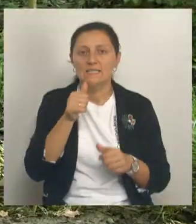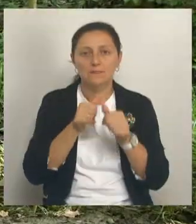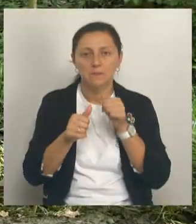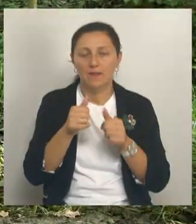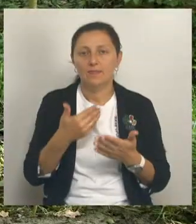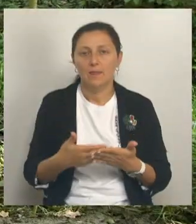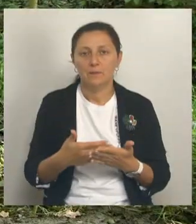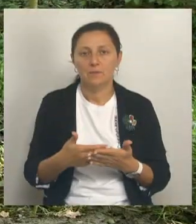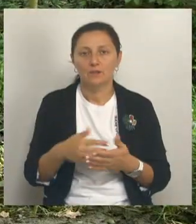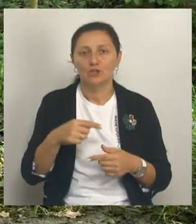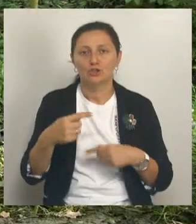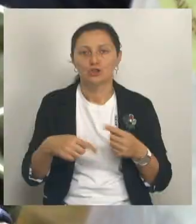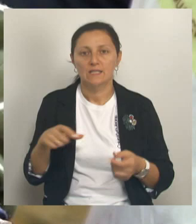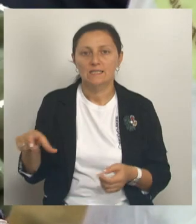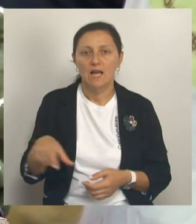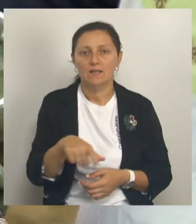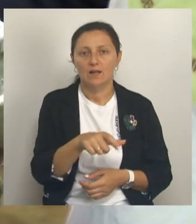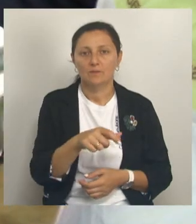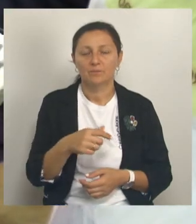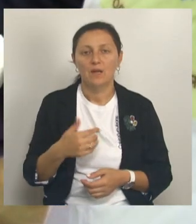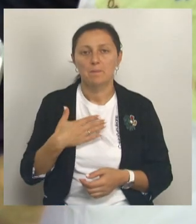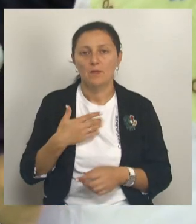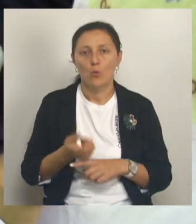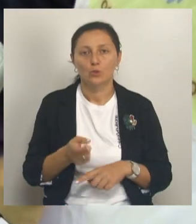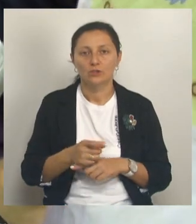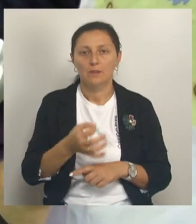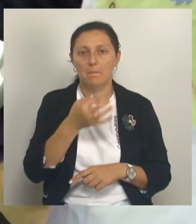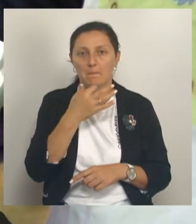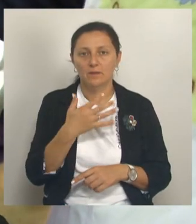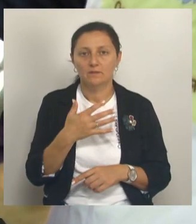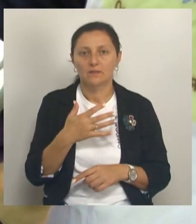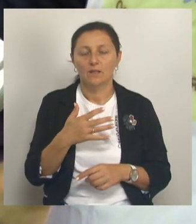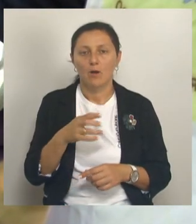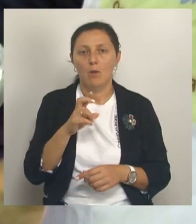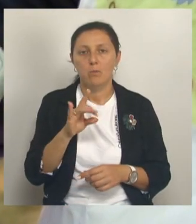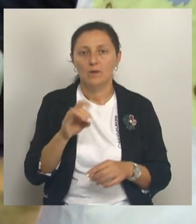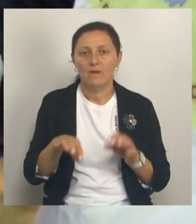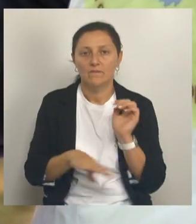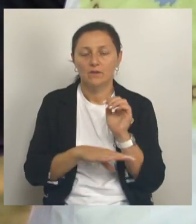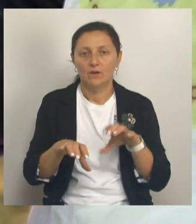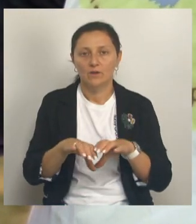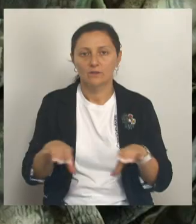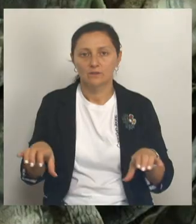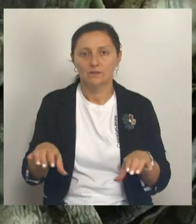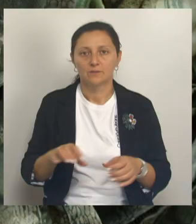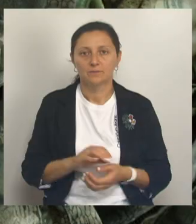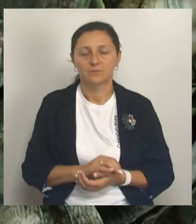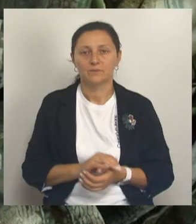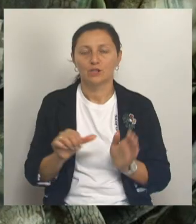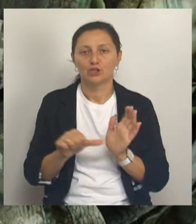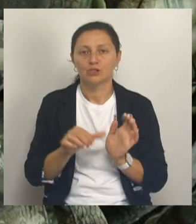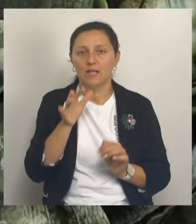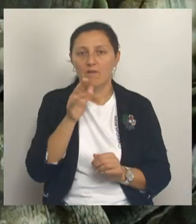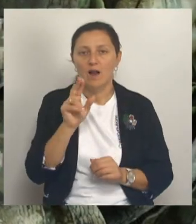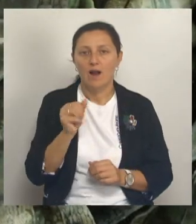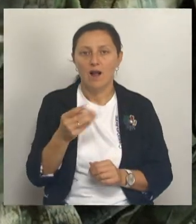К примеру, переправиться через реку. Мне понравилось было ее авно и даже родник. Шестилетняя